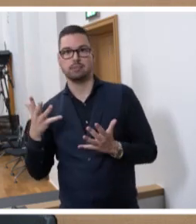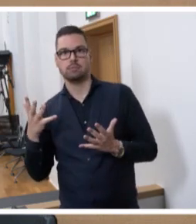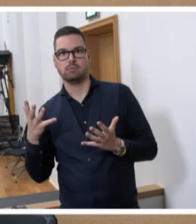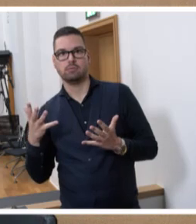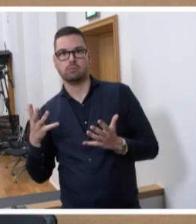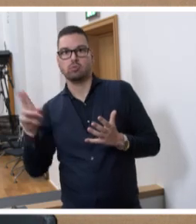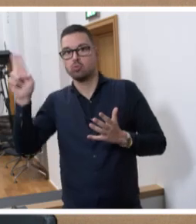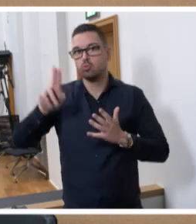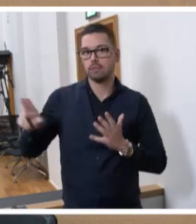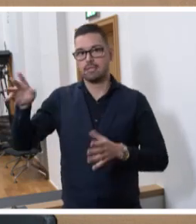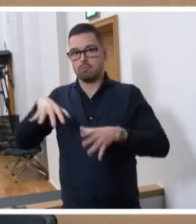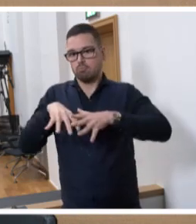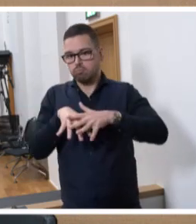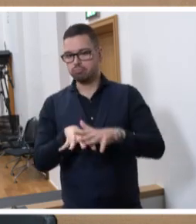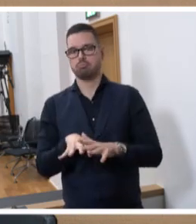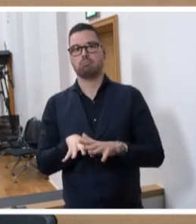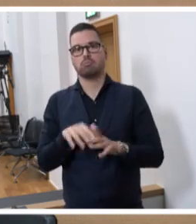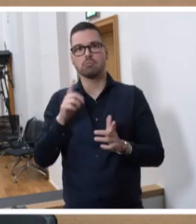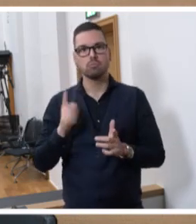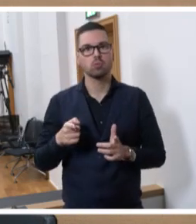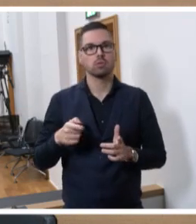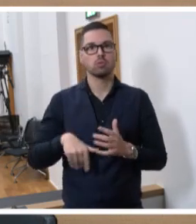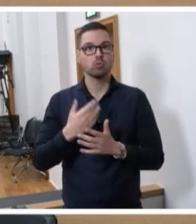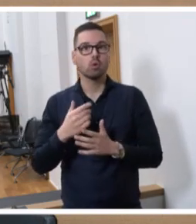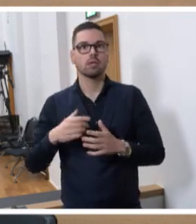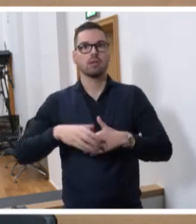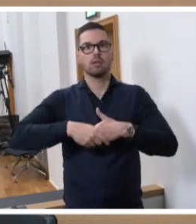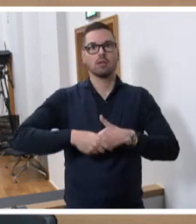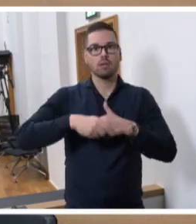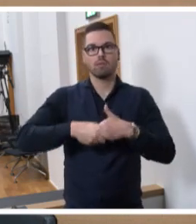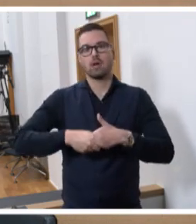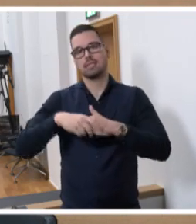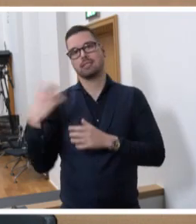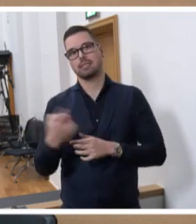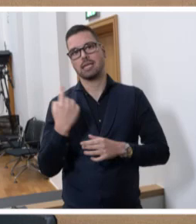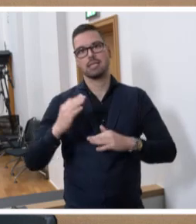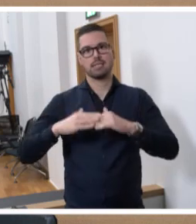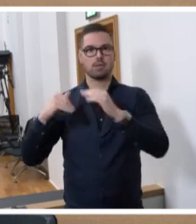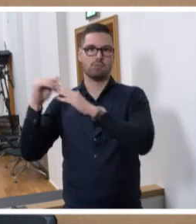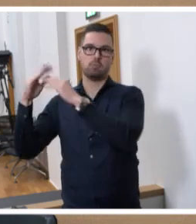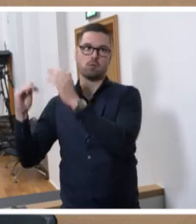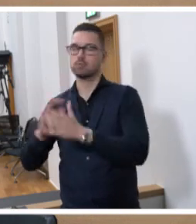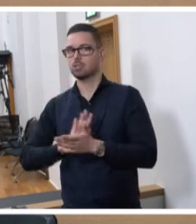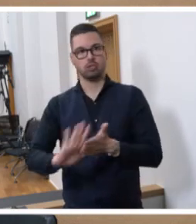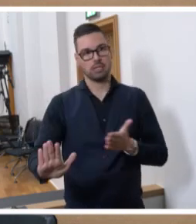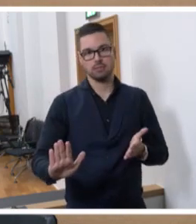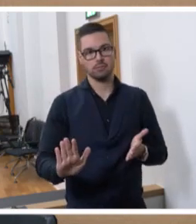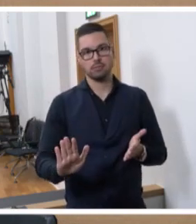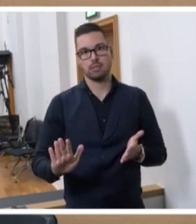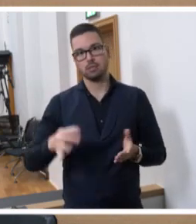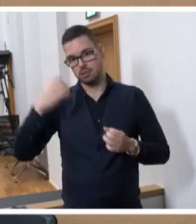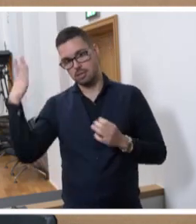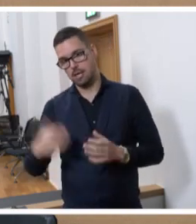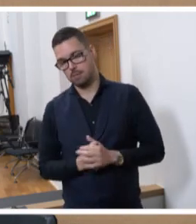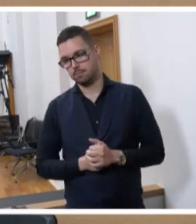Uni einfindet, auch gleichzeitig einen neuen Freundeskreis aufbauen. Dass das nicht immer so einfach ist, dürfte uns